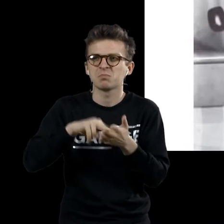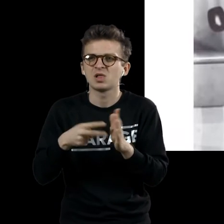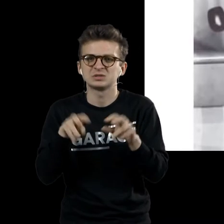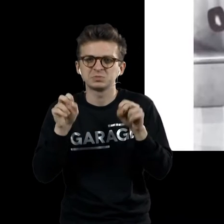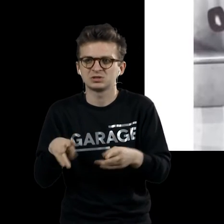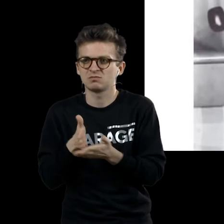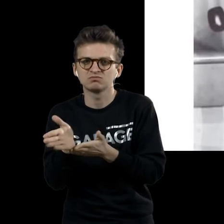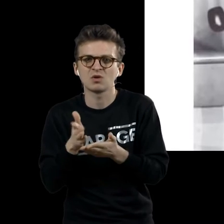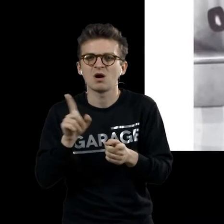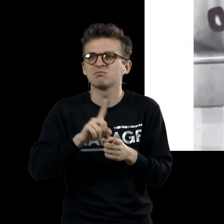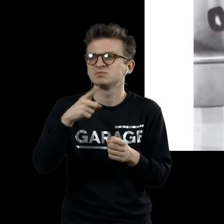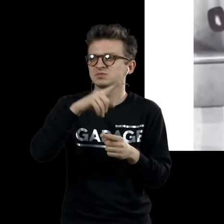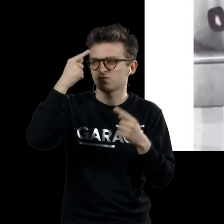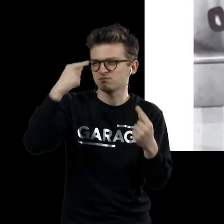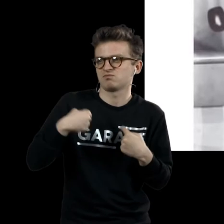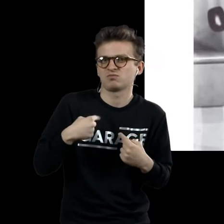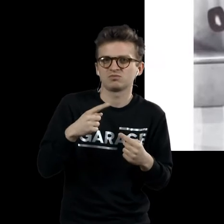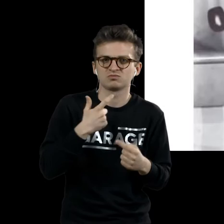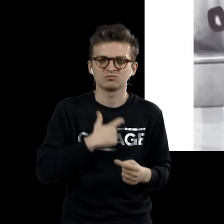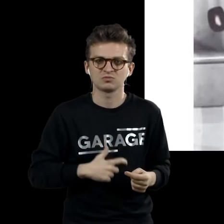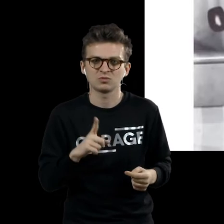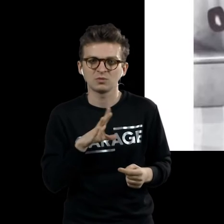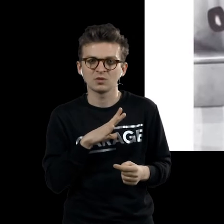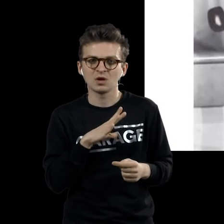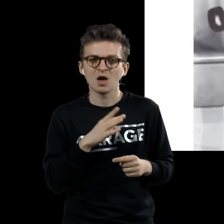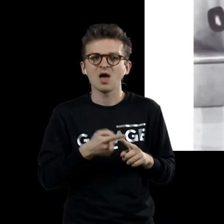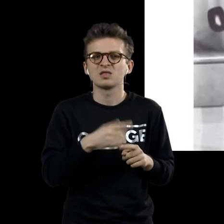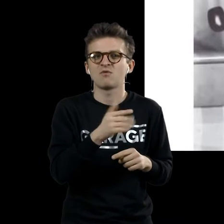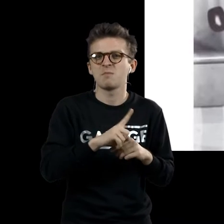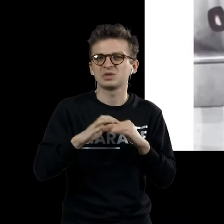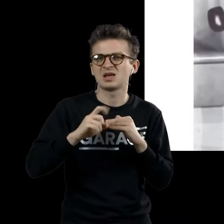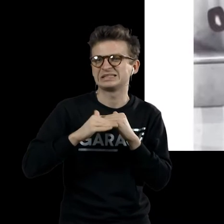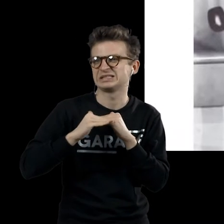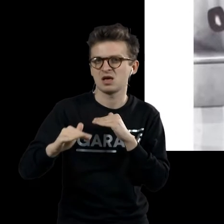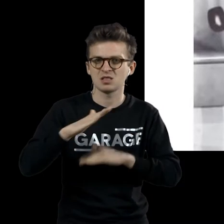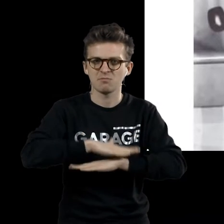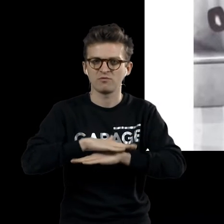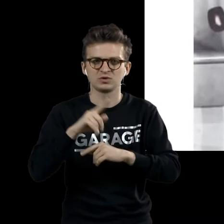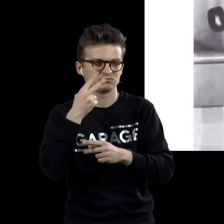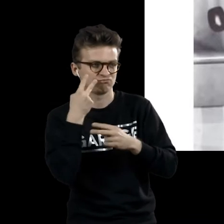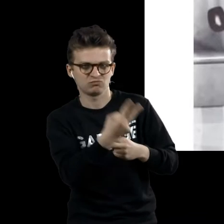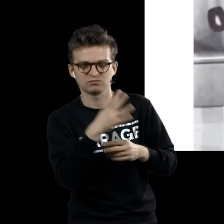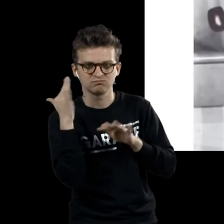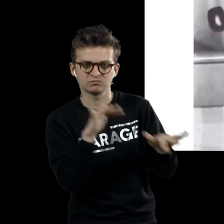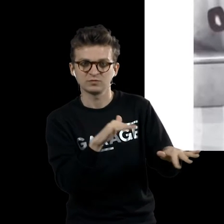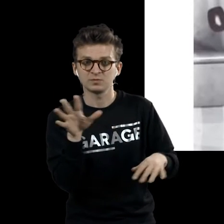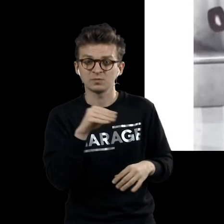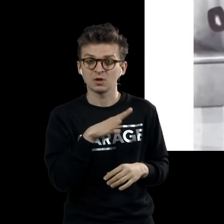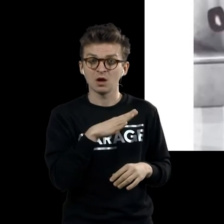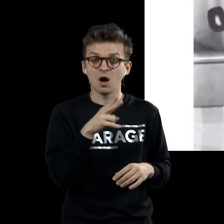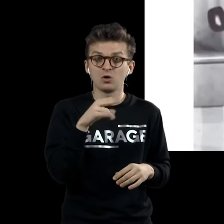стратегию как публичного персонажа, как своего сценического практически поведения. Дюшан при